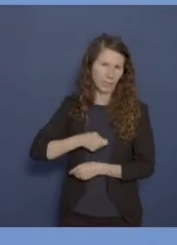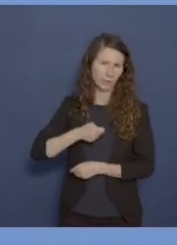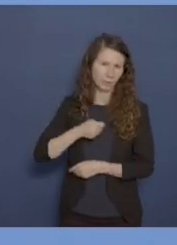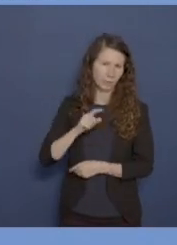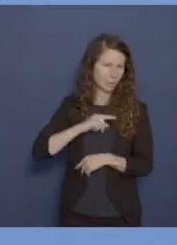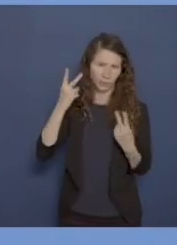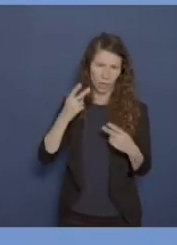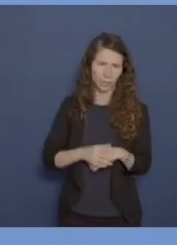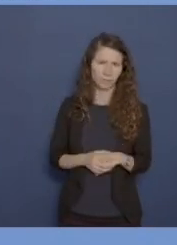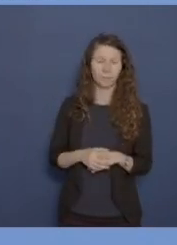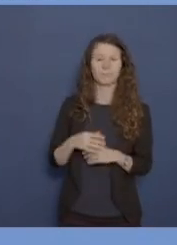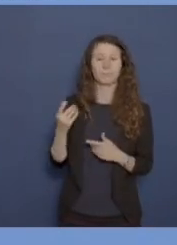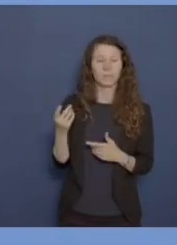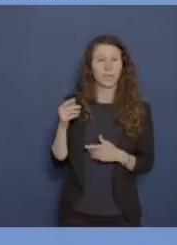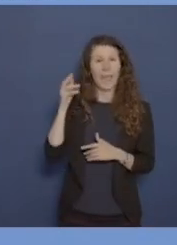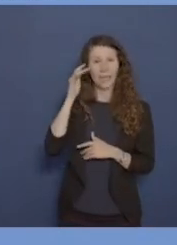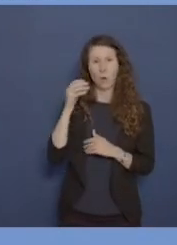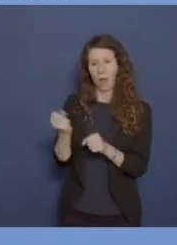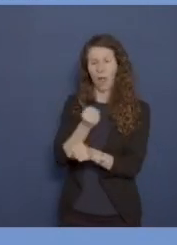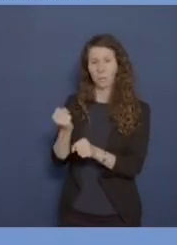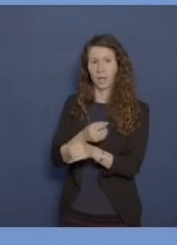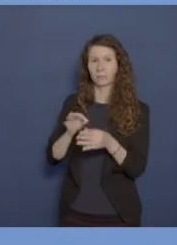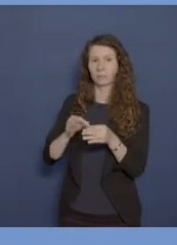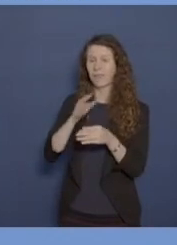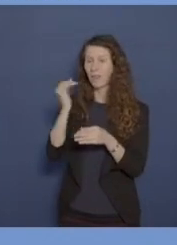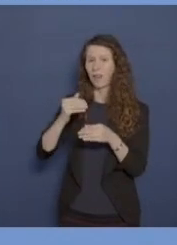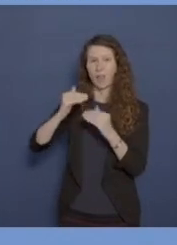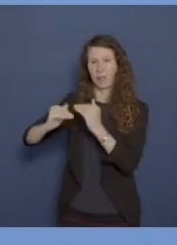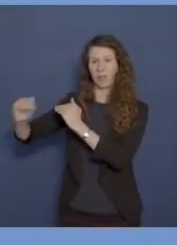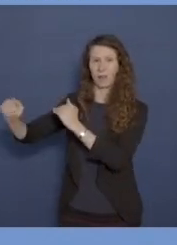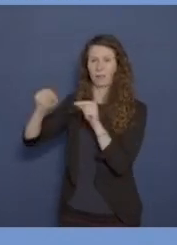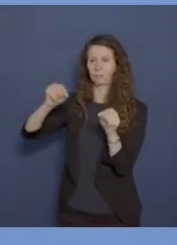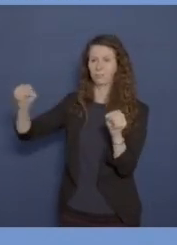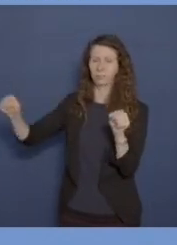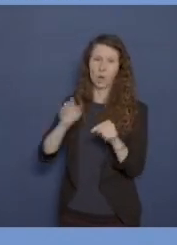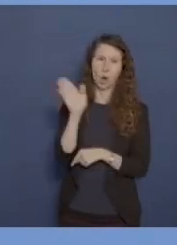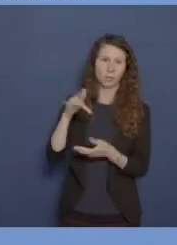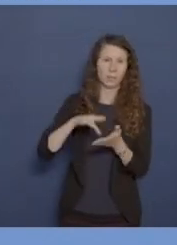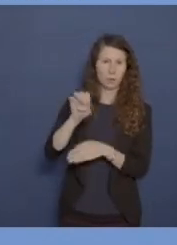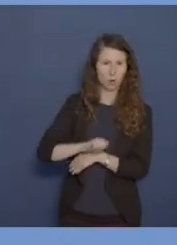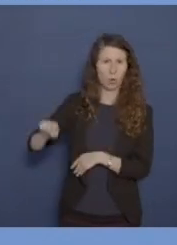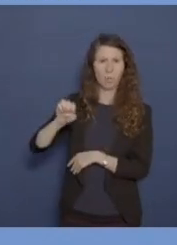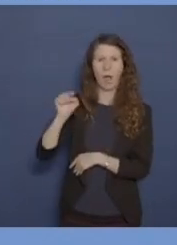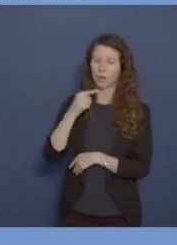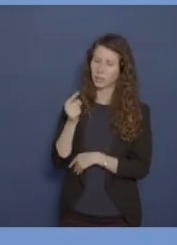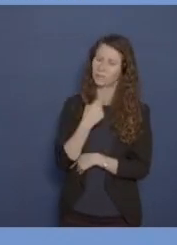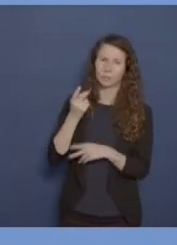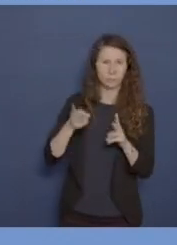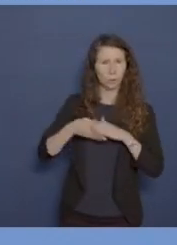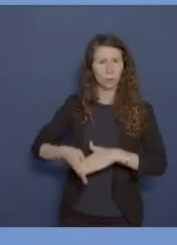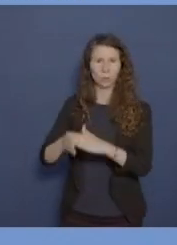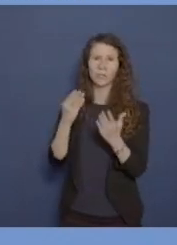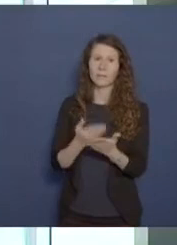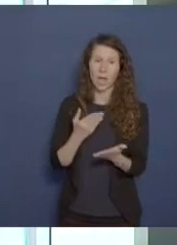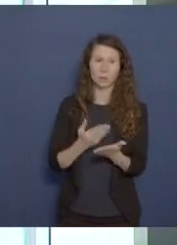auf unsere Unterstützung der Erinnerungsarbeit in den vielen Ländern Ost- und Mitteleuropas hingewiesen, unter anderem zum Beispiel